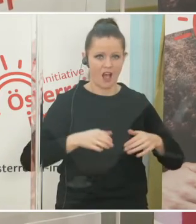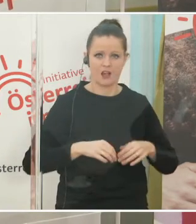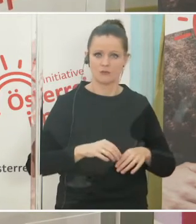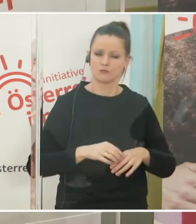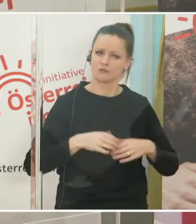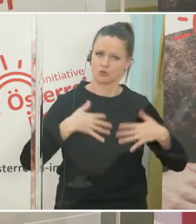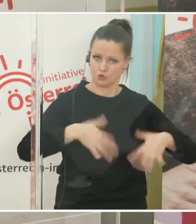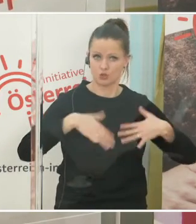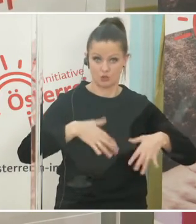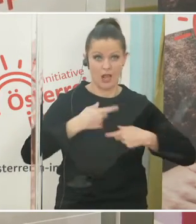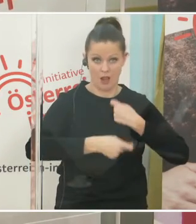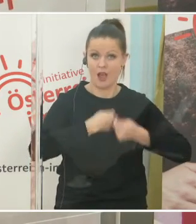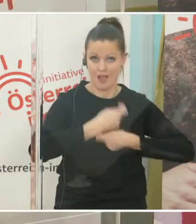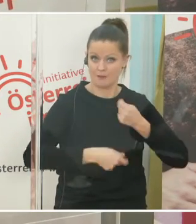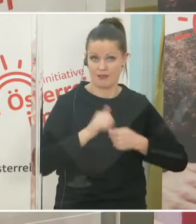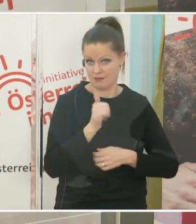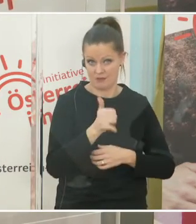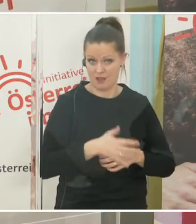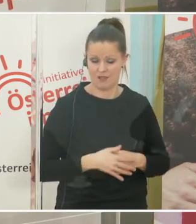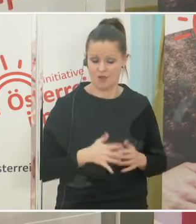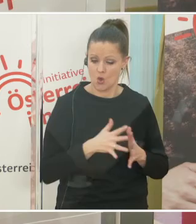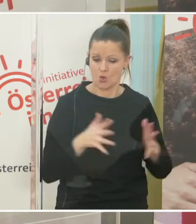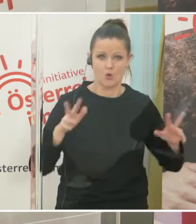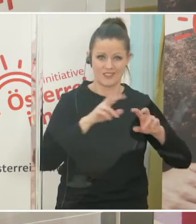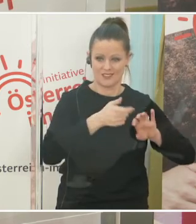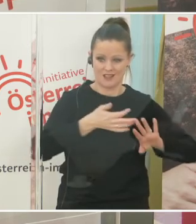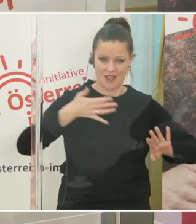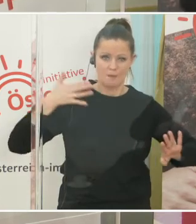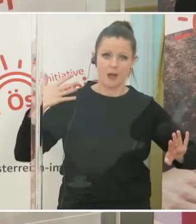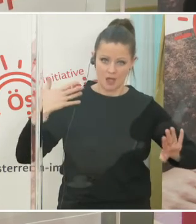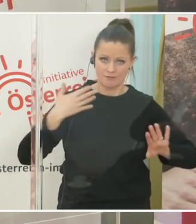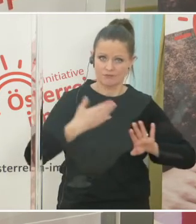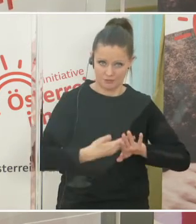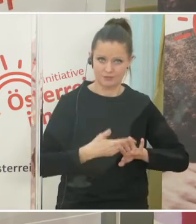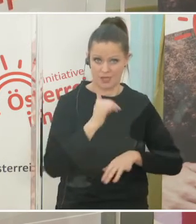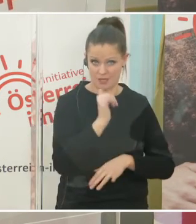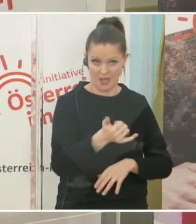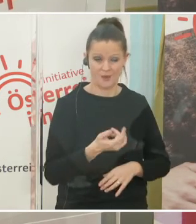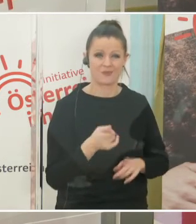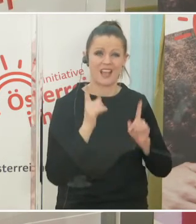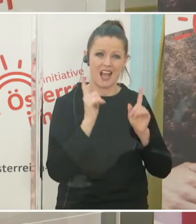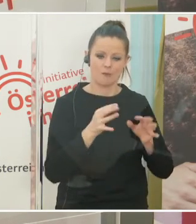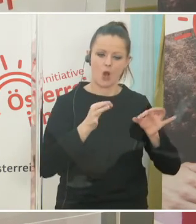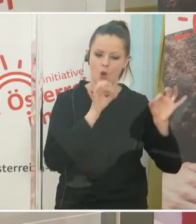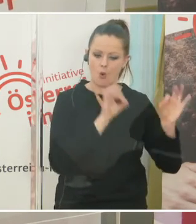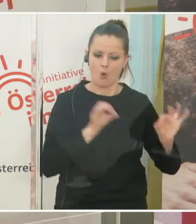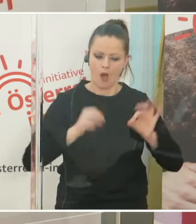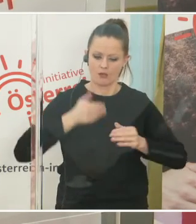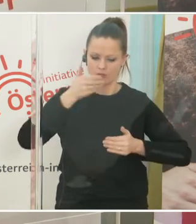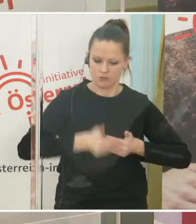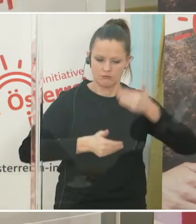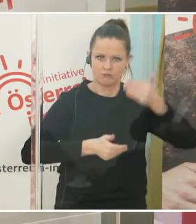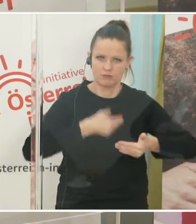müssen. Das war ja auch ein ganz, ganz großes Thema in den letzten Tagen und Wochen. Ich glaube aber auch, dass wir geordnet vorangehen müssen.